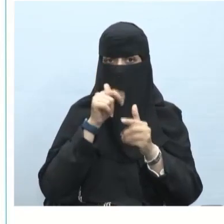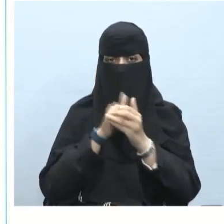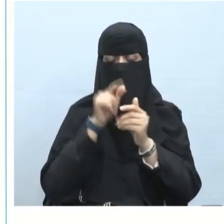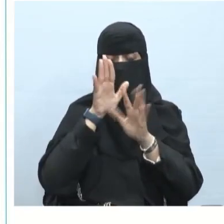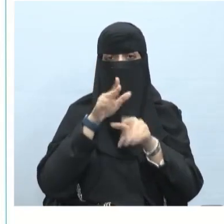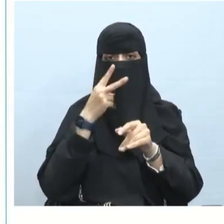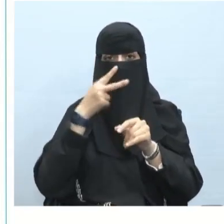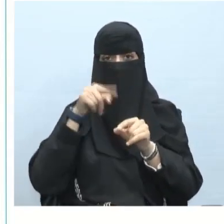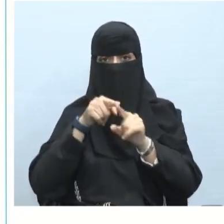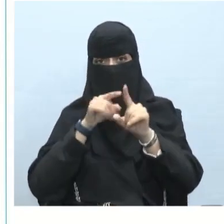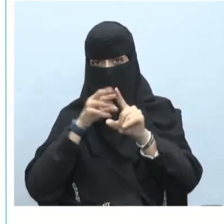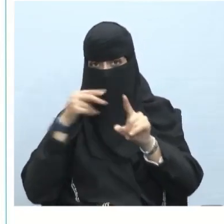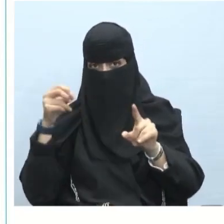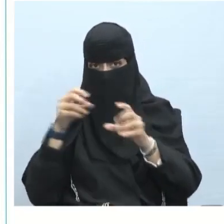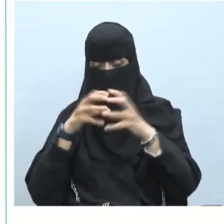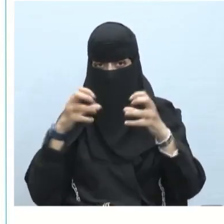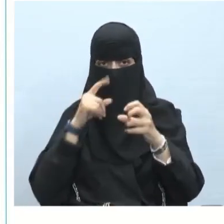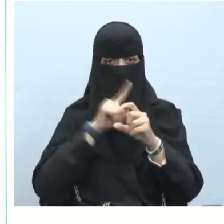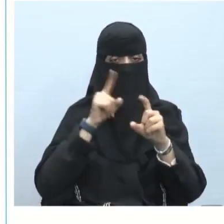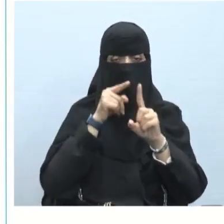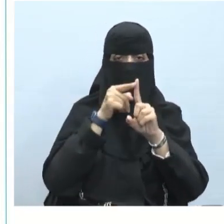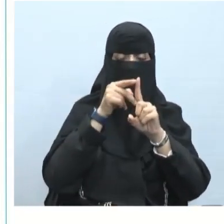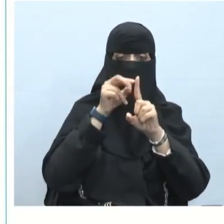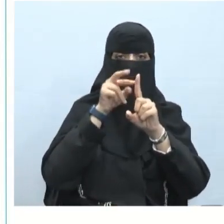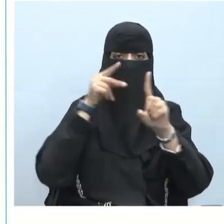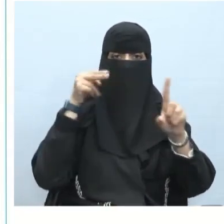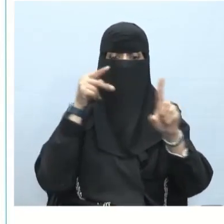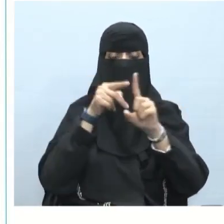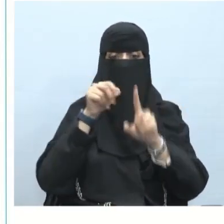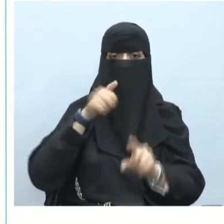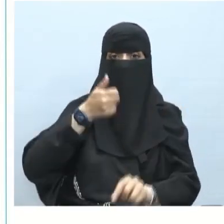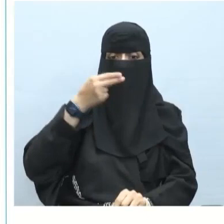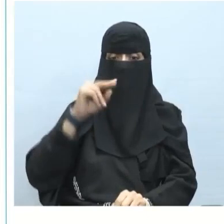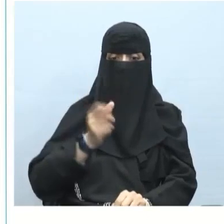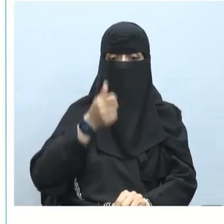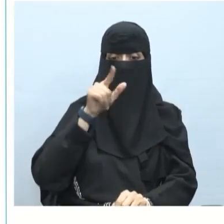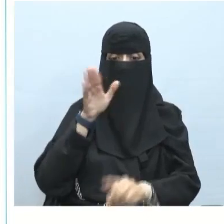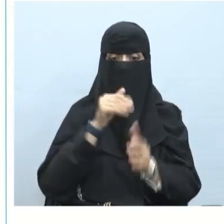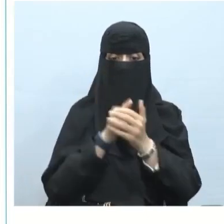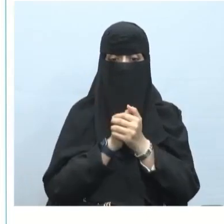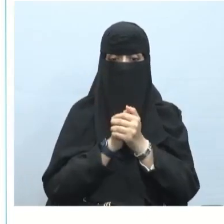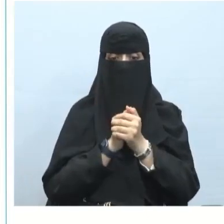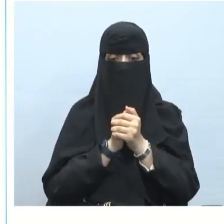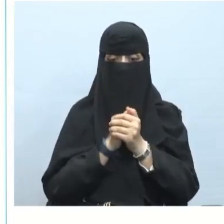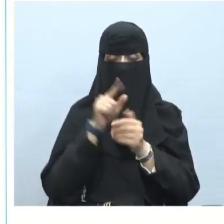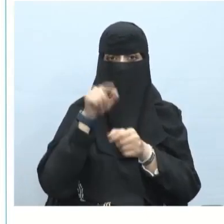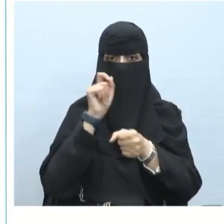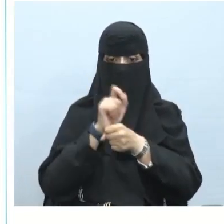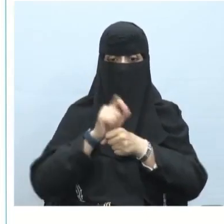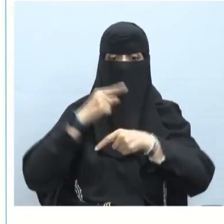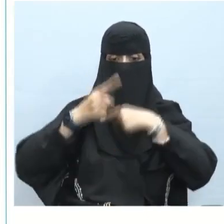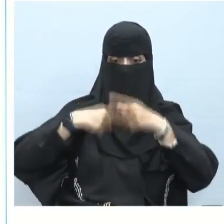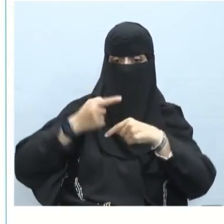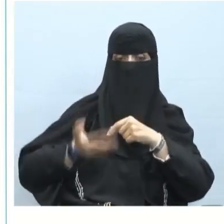وهي نأتي أو أنيت حرف اليا إذن هذا سيكون فعل مضارع مرفوع وعلامة